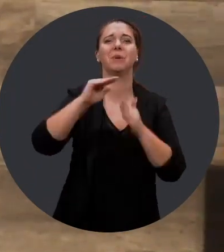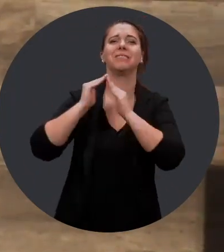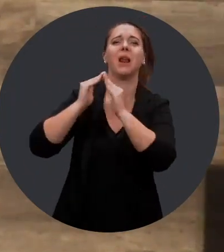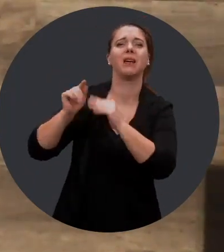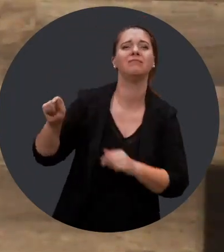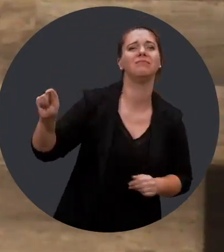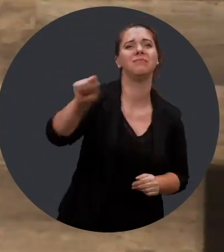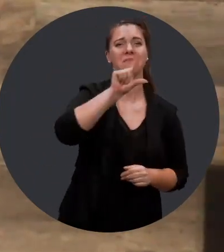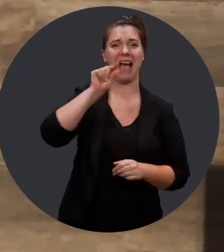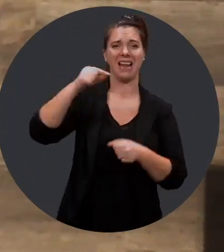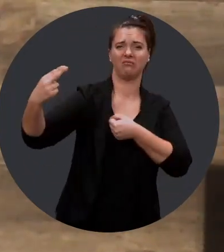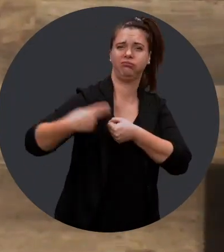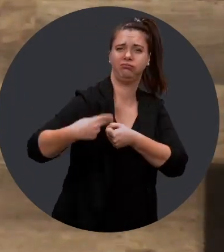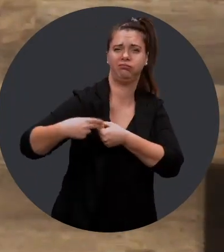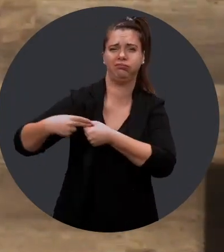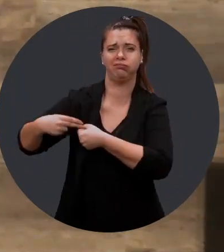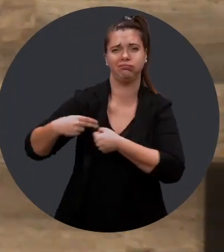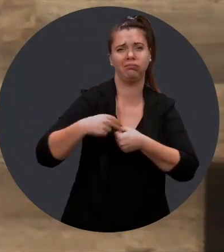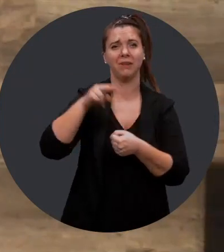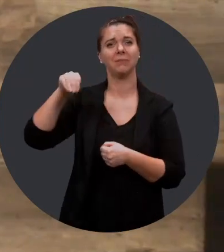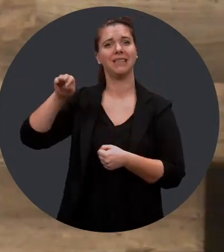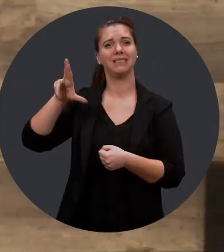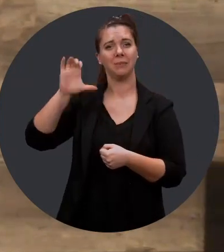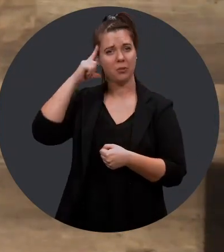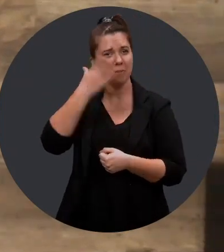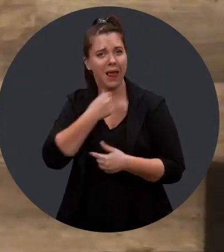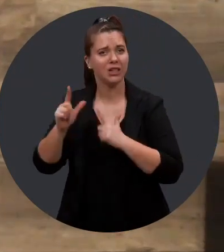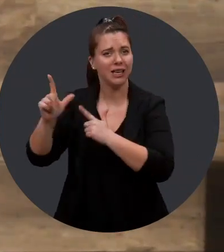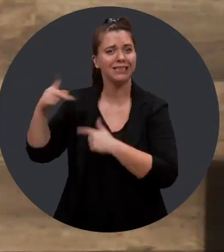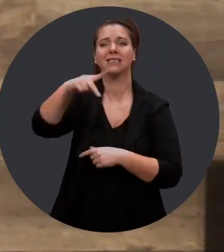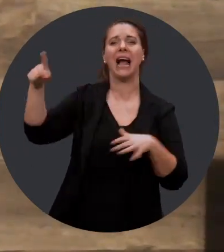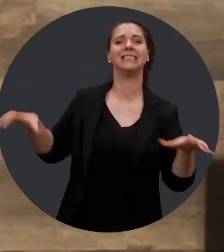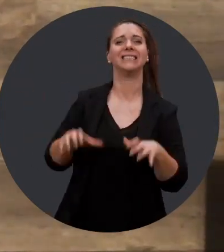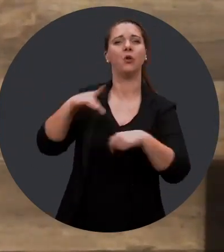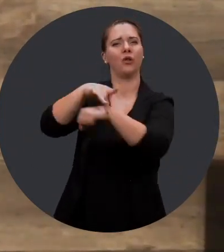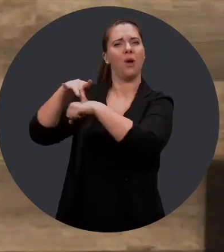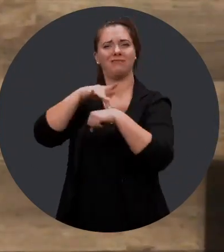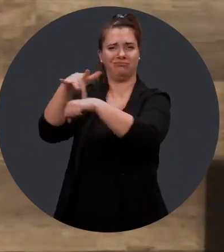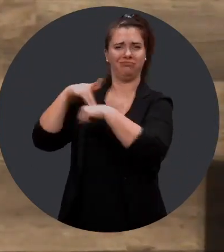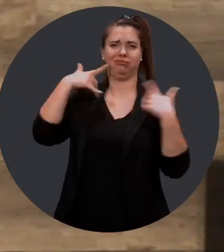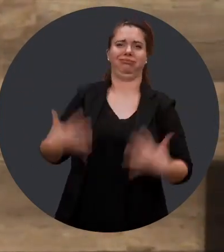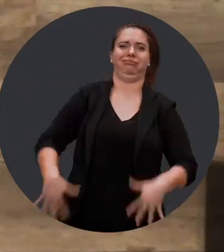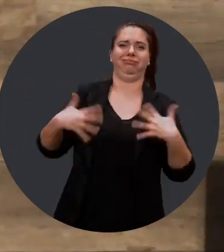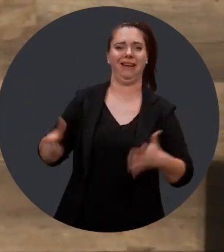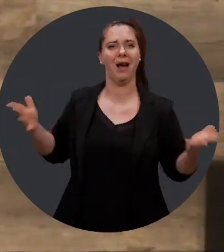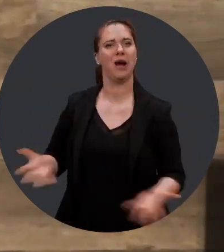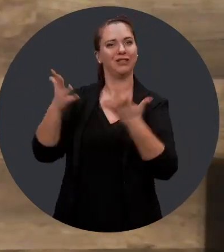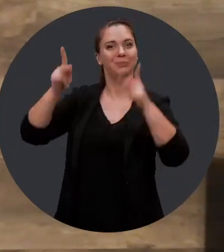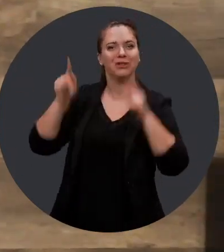municipalités. Les 20 se sont engagés et la MRC de Bellechasse à poser des actions concrètes qui